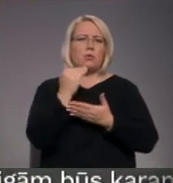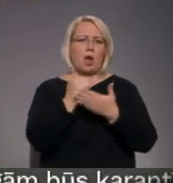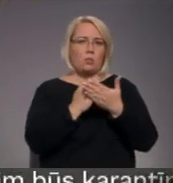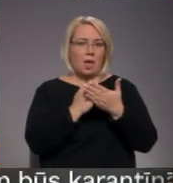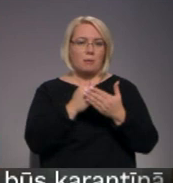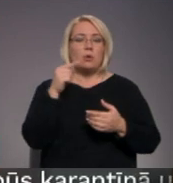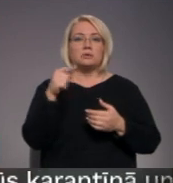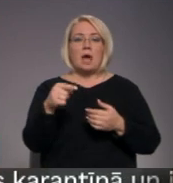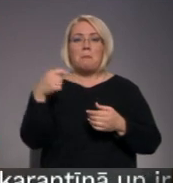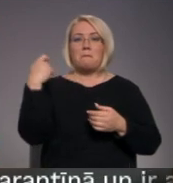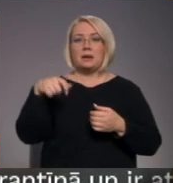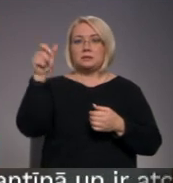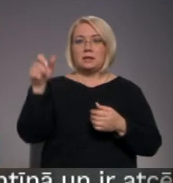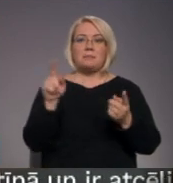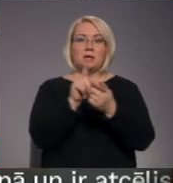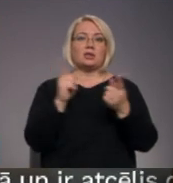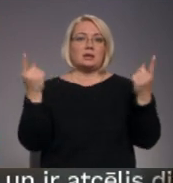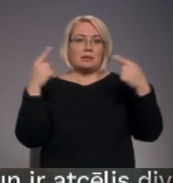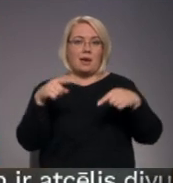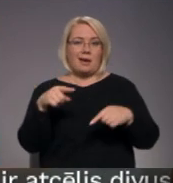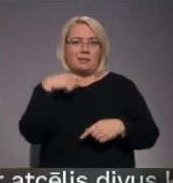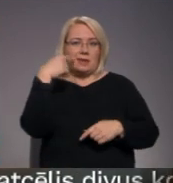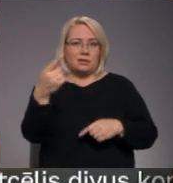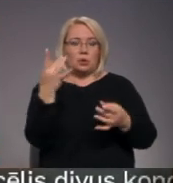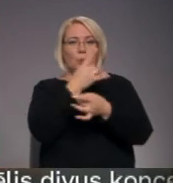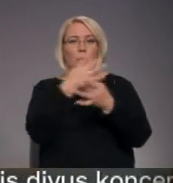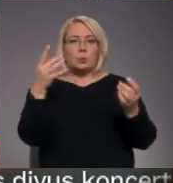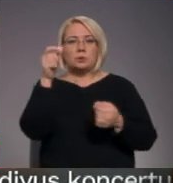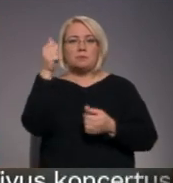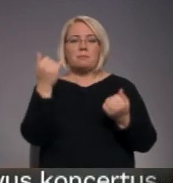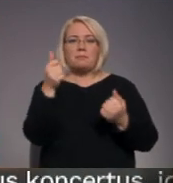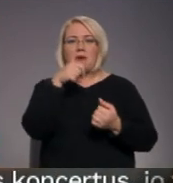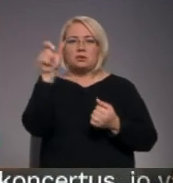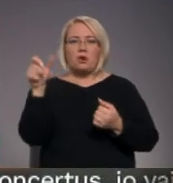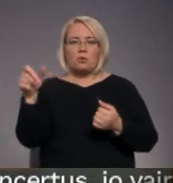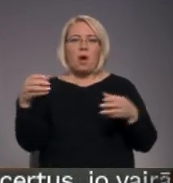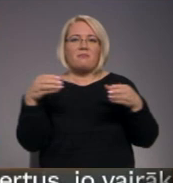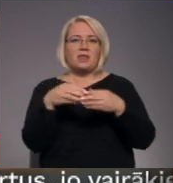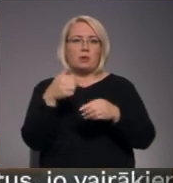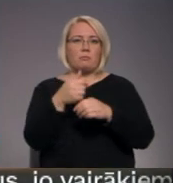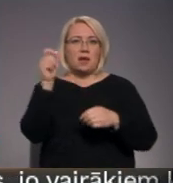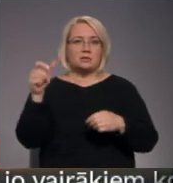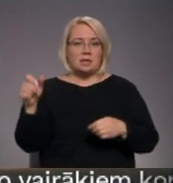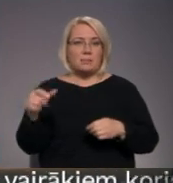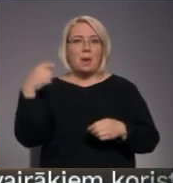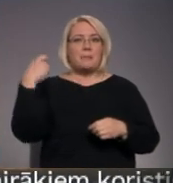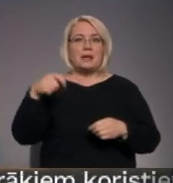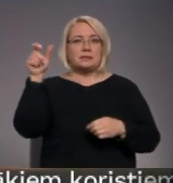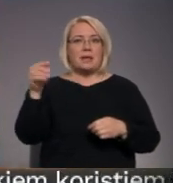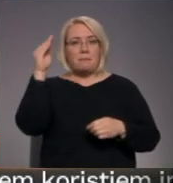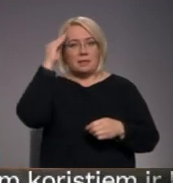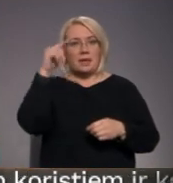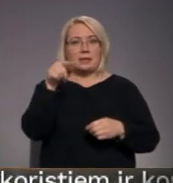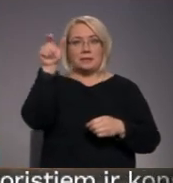Uz tām prezidentam tikšanās laikā vakar norādījuši kultūras persona apvienību pārstāvji. Kā piemēra, Levits minēja tās personas, kurā mīk